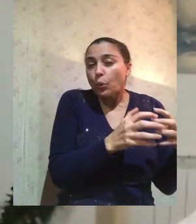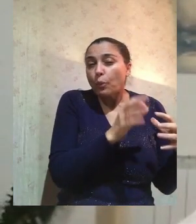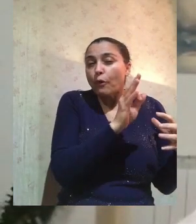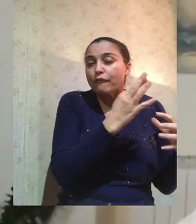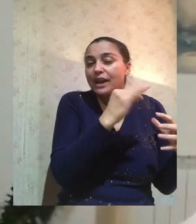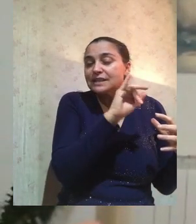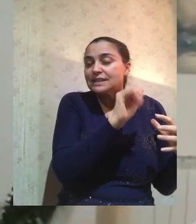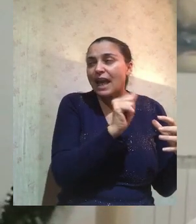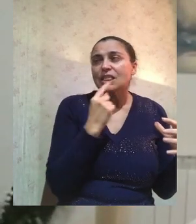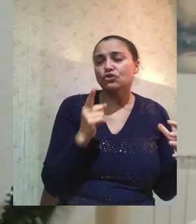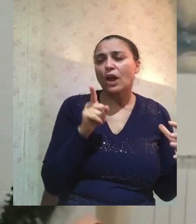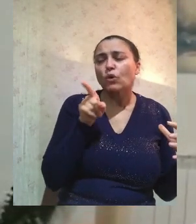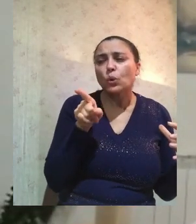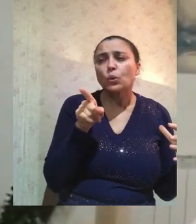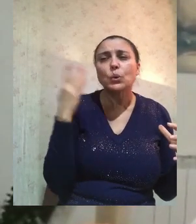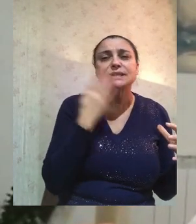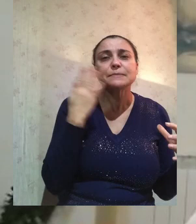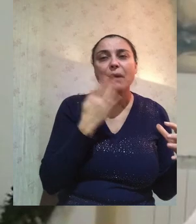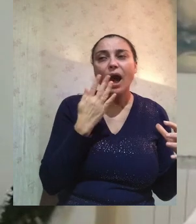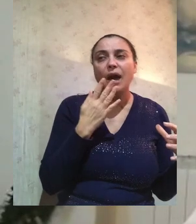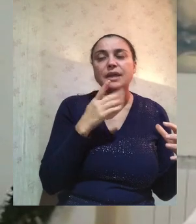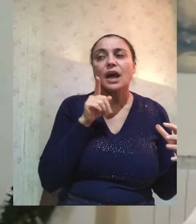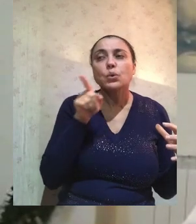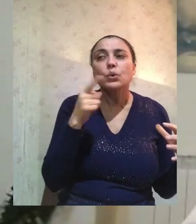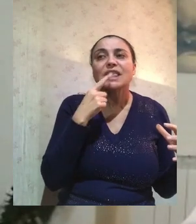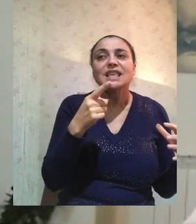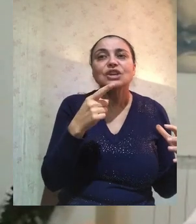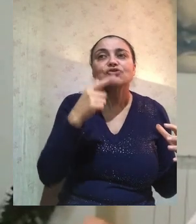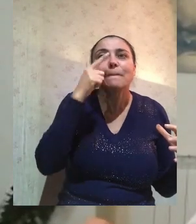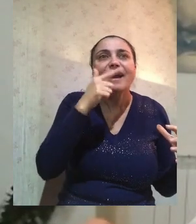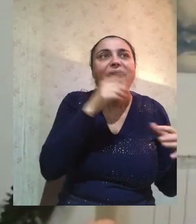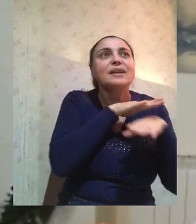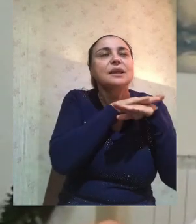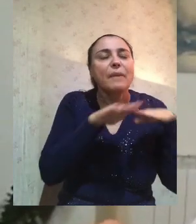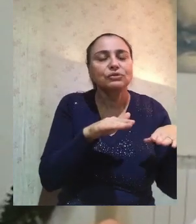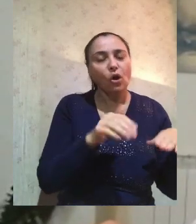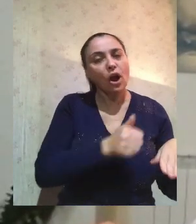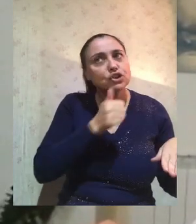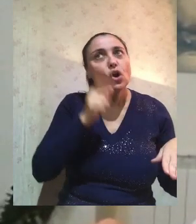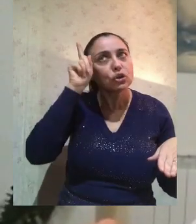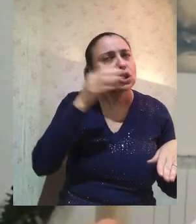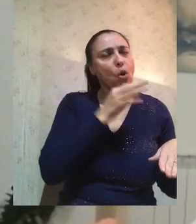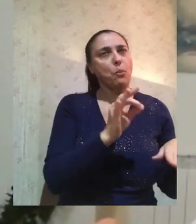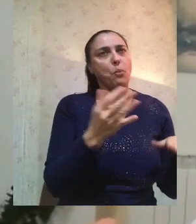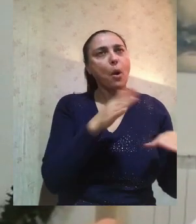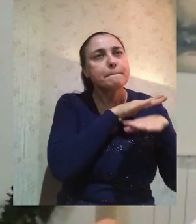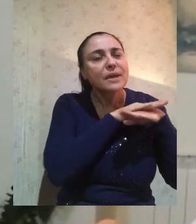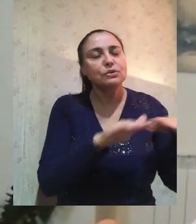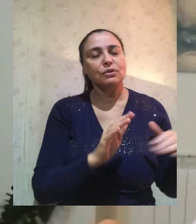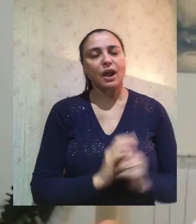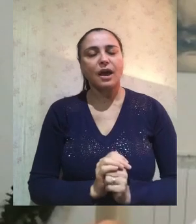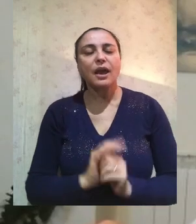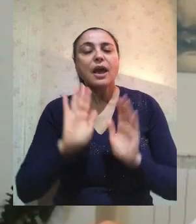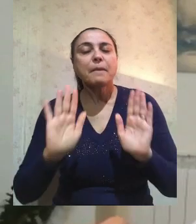perdonare i peccati se non Dio solo? Ma Gesù, conosciuti i loro pensieri, disse loro, che cosa pensate nei